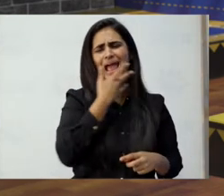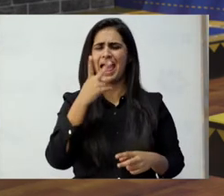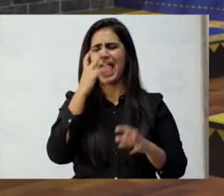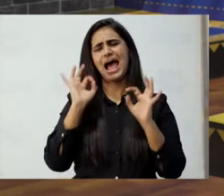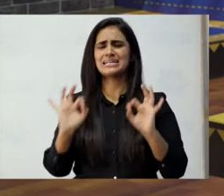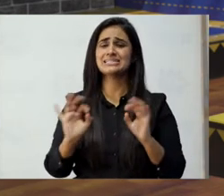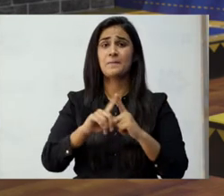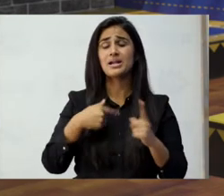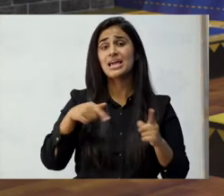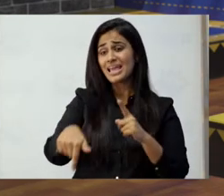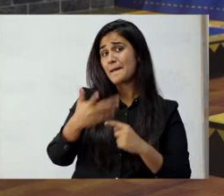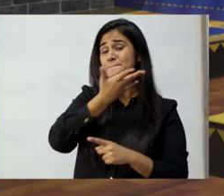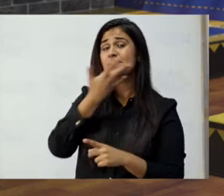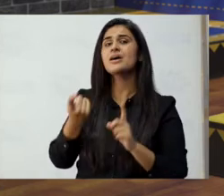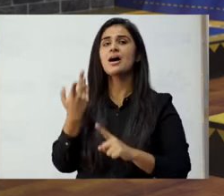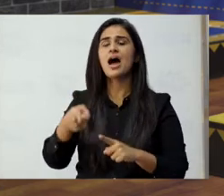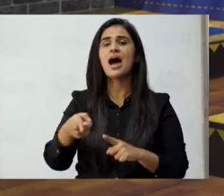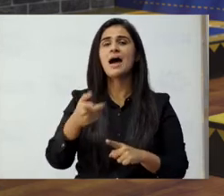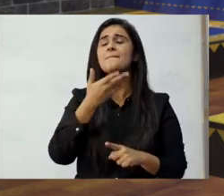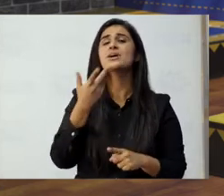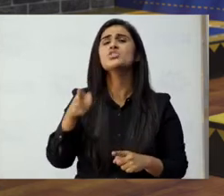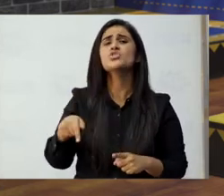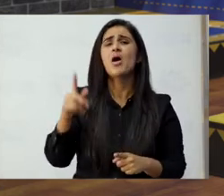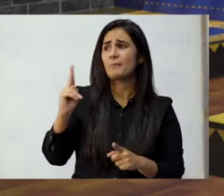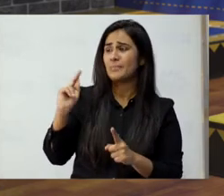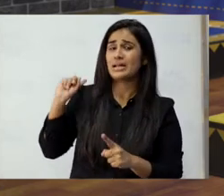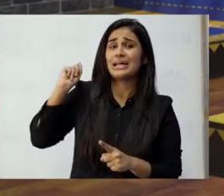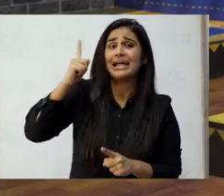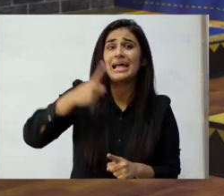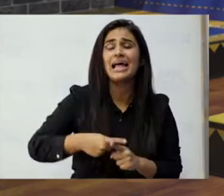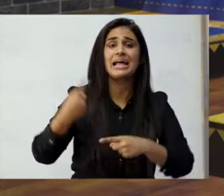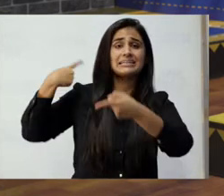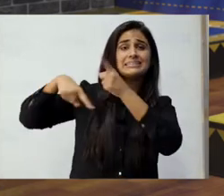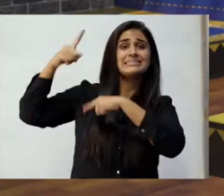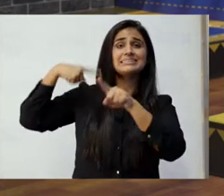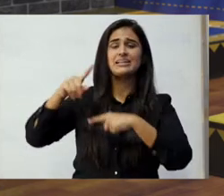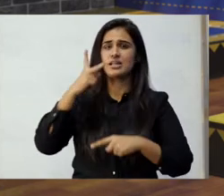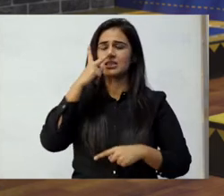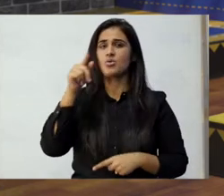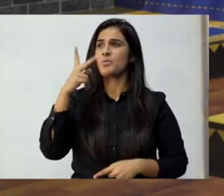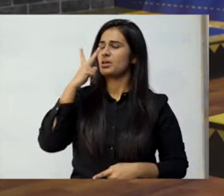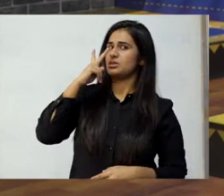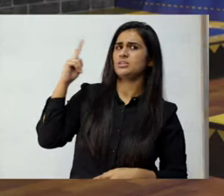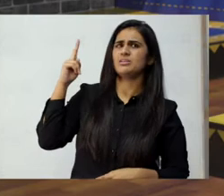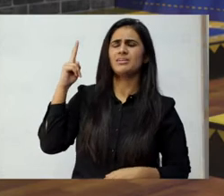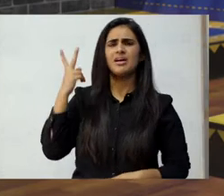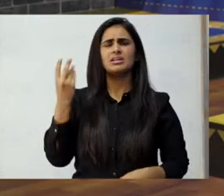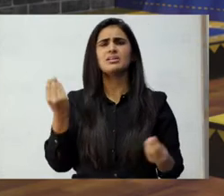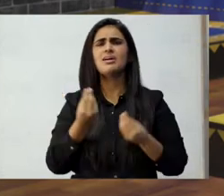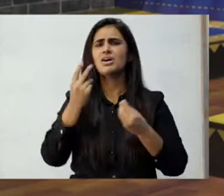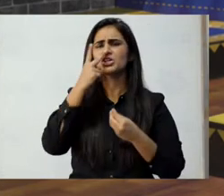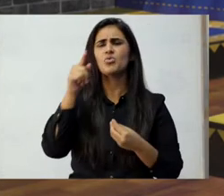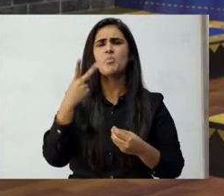موسیقی کیونکہ اب تک تاریخ کو ایک خاص نظر سے دیکھا جاتا تھا جس میں بڑا